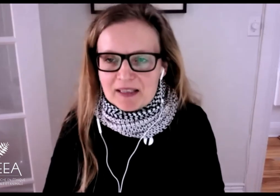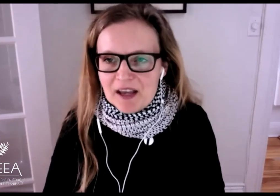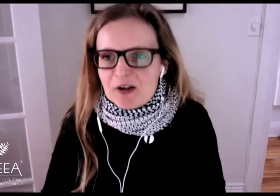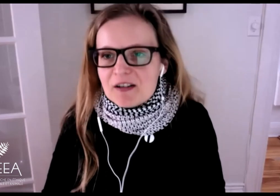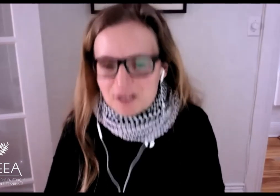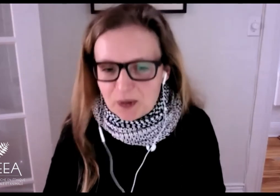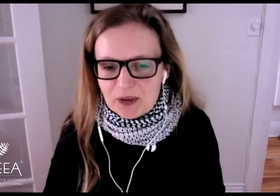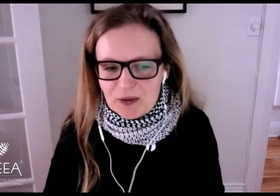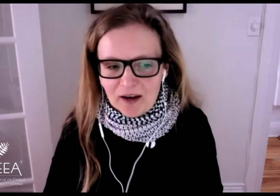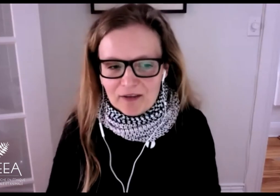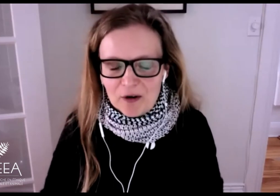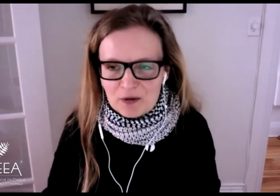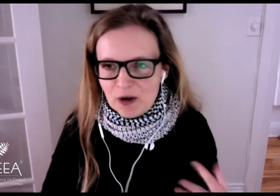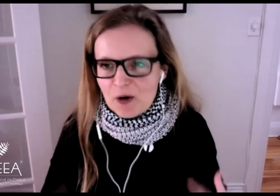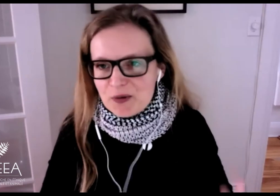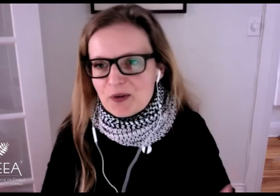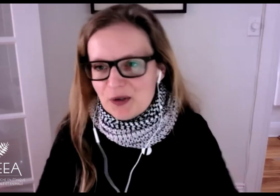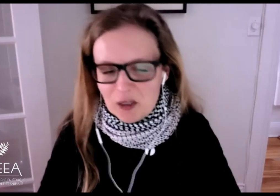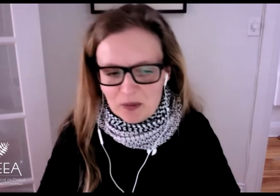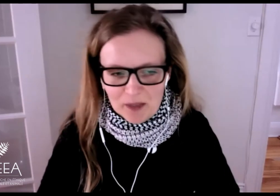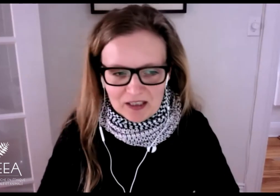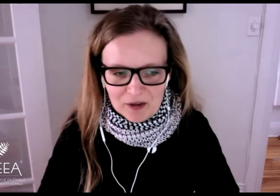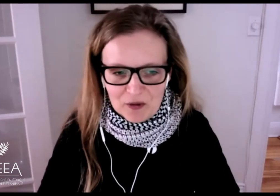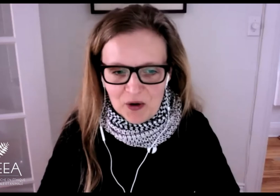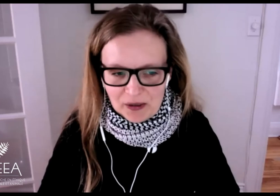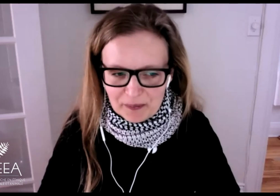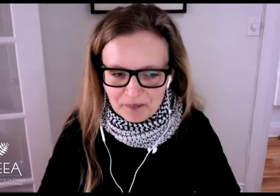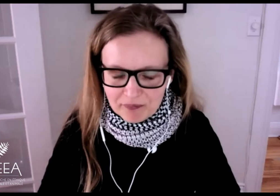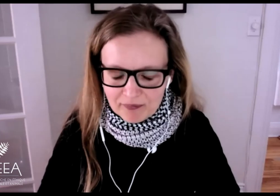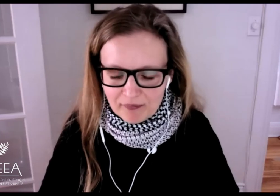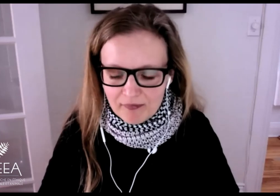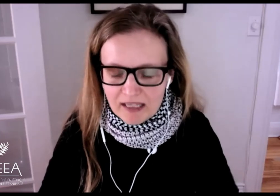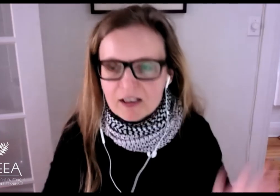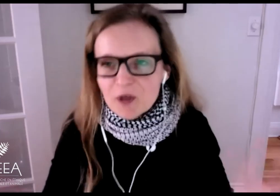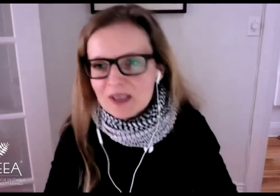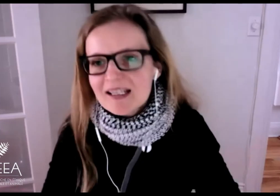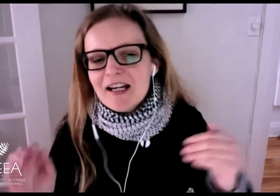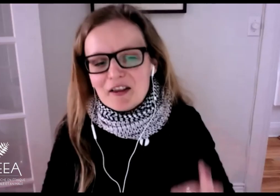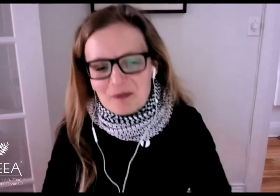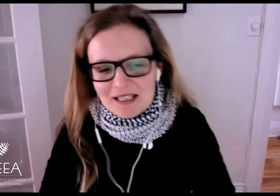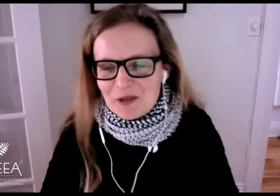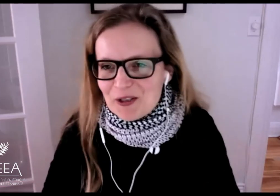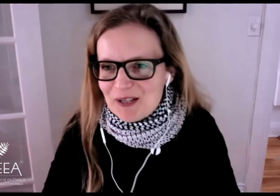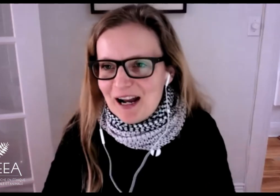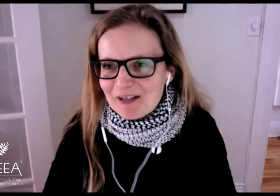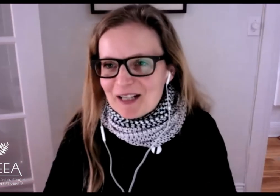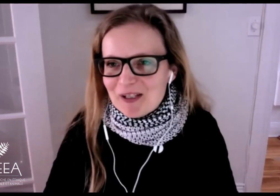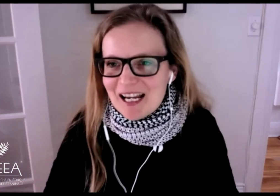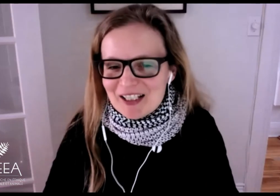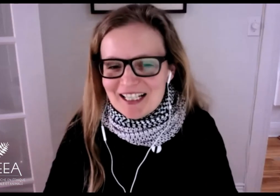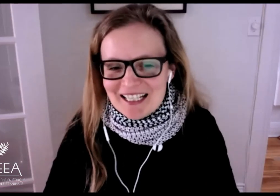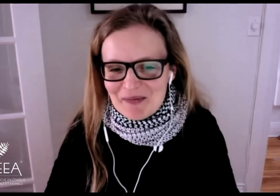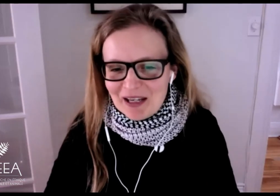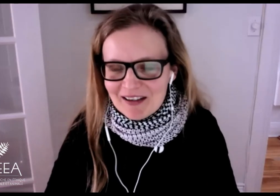as their own individuals who have their own unique perspectives on the world. So, of course, the reason we should stop animal